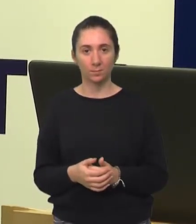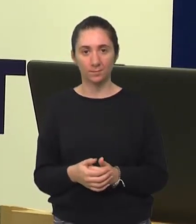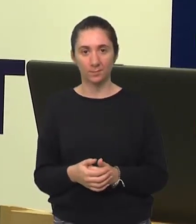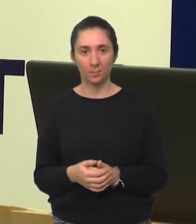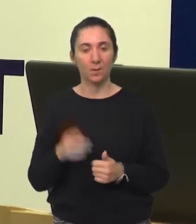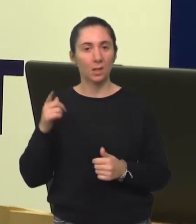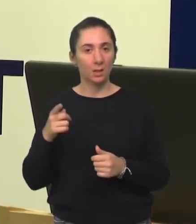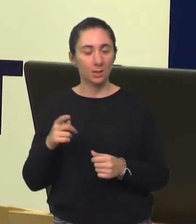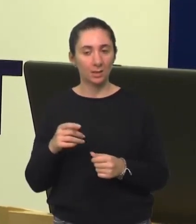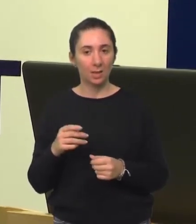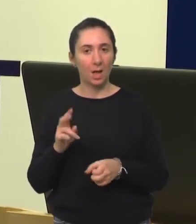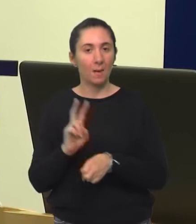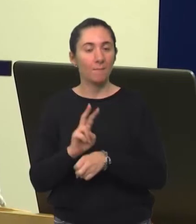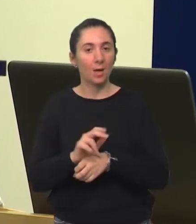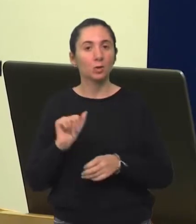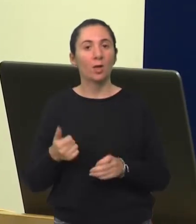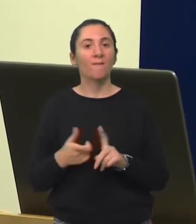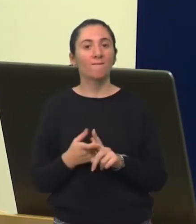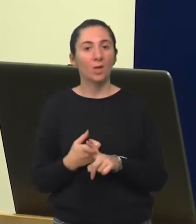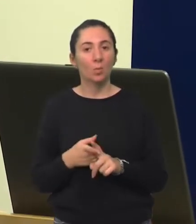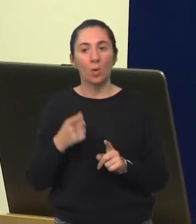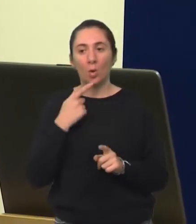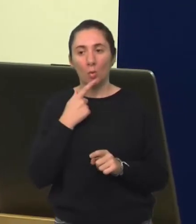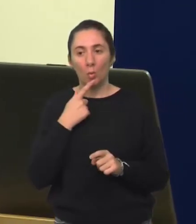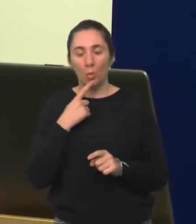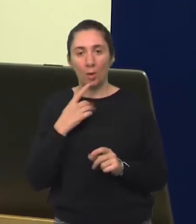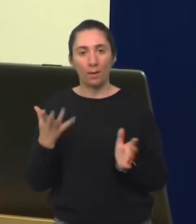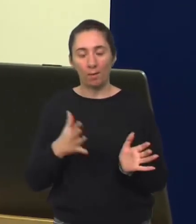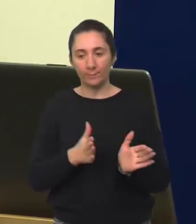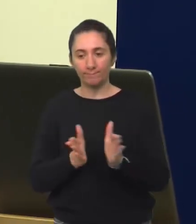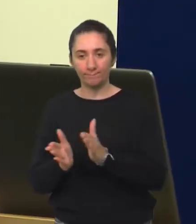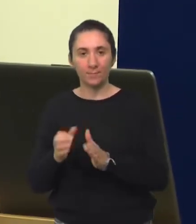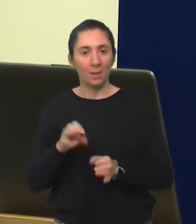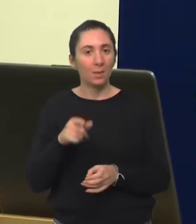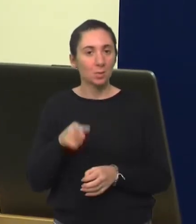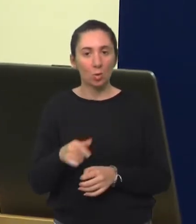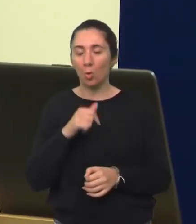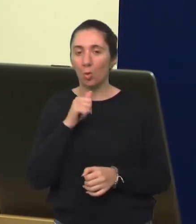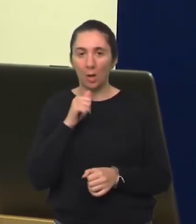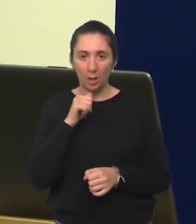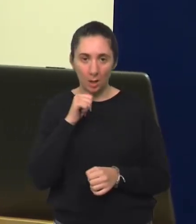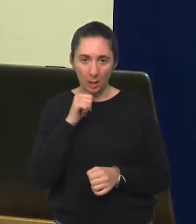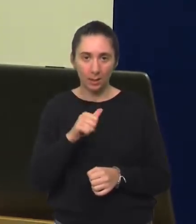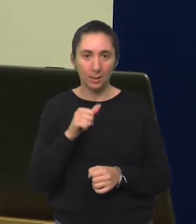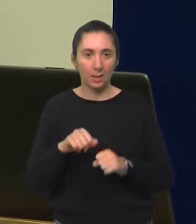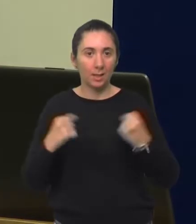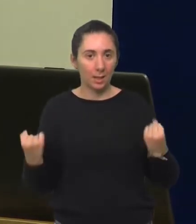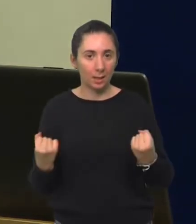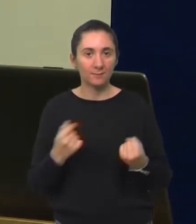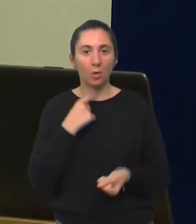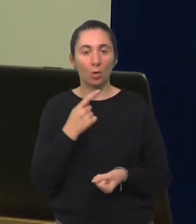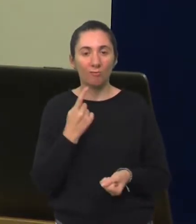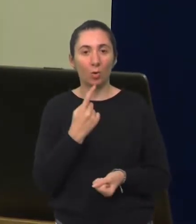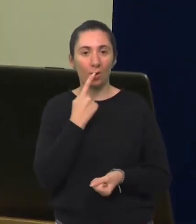Ta združena pažnja je fenomen koji je zapravo prekretnica i bez nje realno razvoja